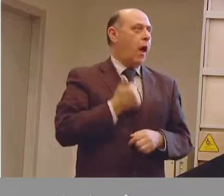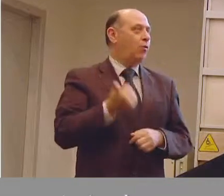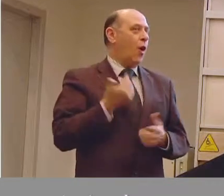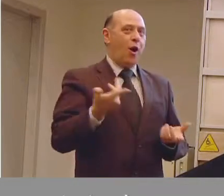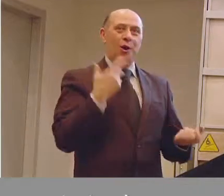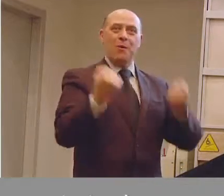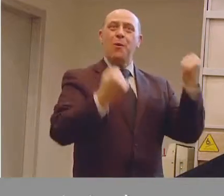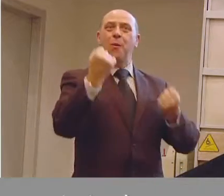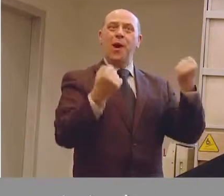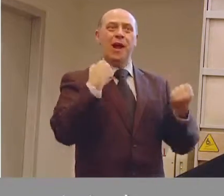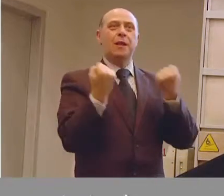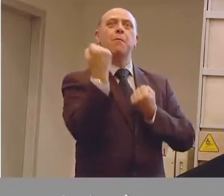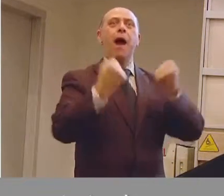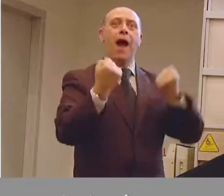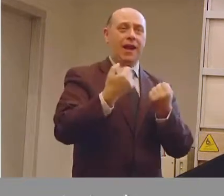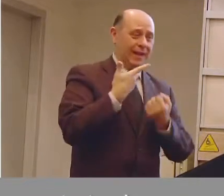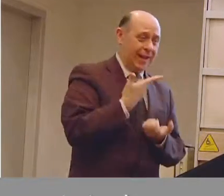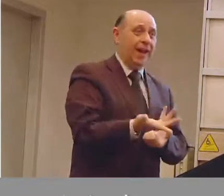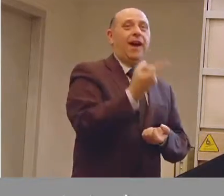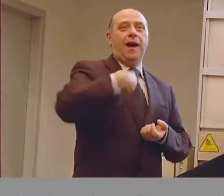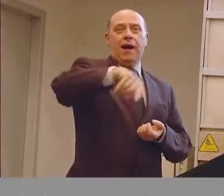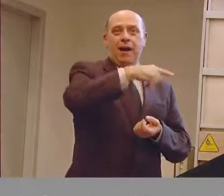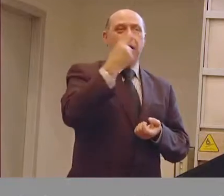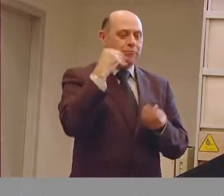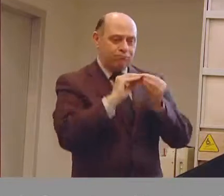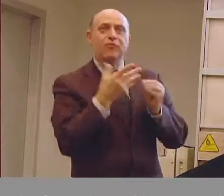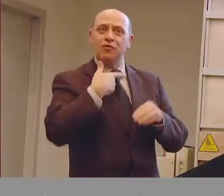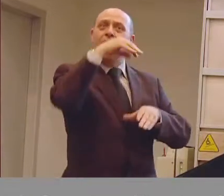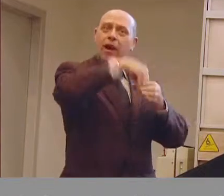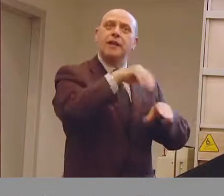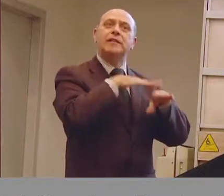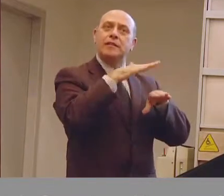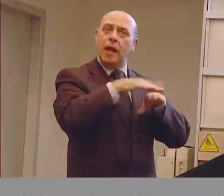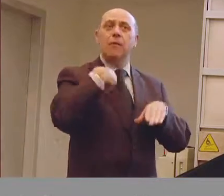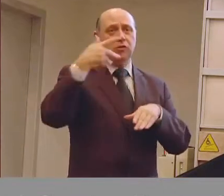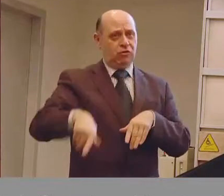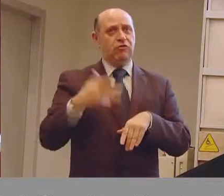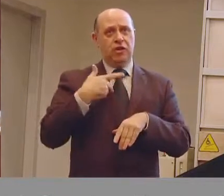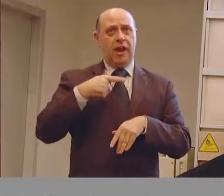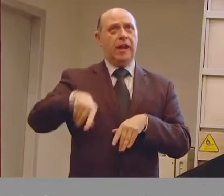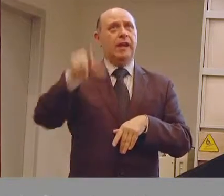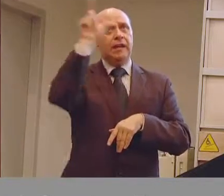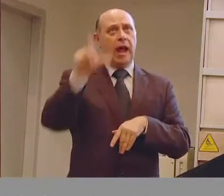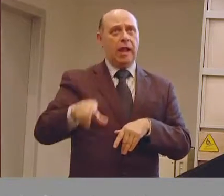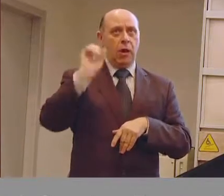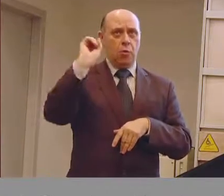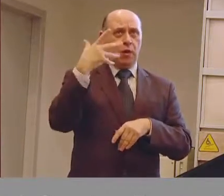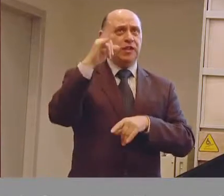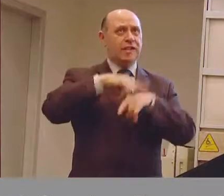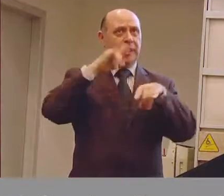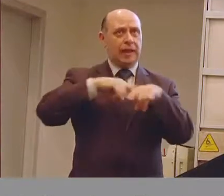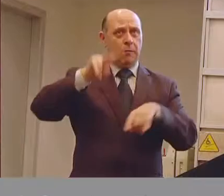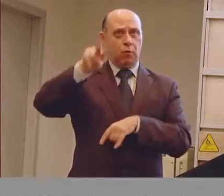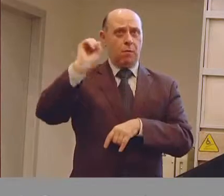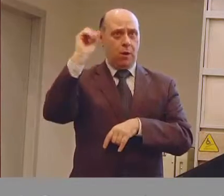e vi ho portato in anteprima un nuovo sistema per la guida di un'auto omologato in Italia il 15 settembre del 2015 anche con il